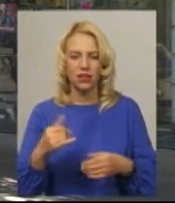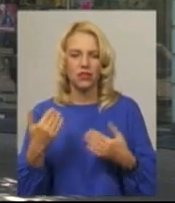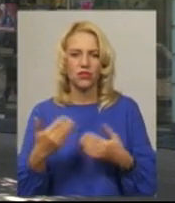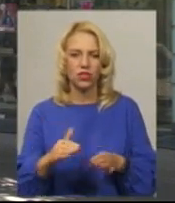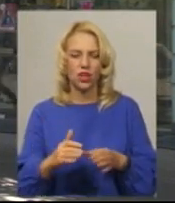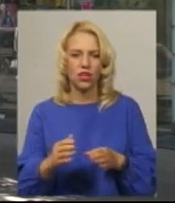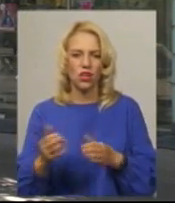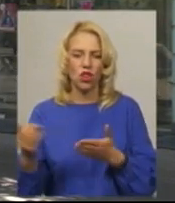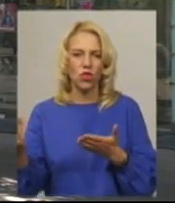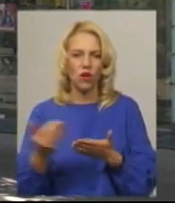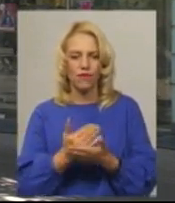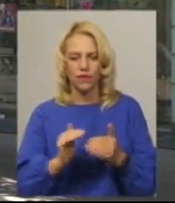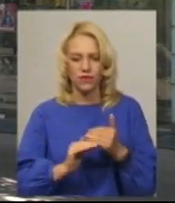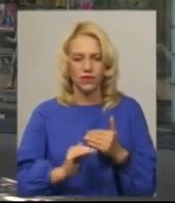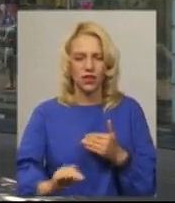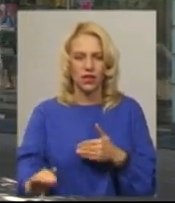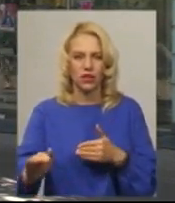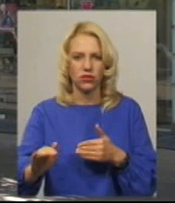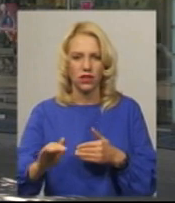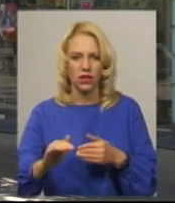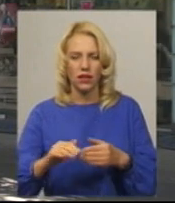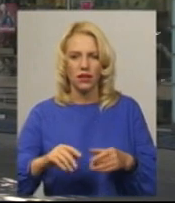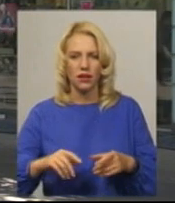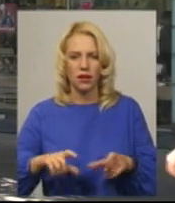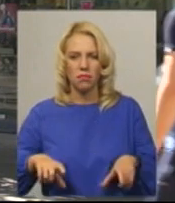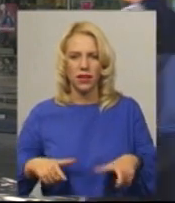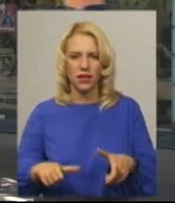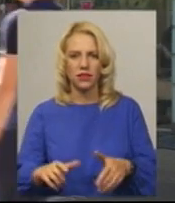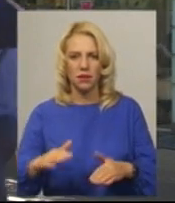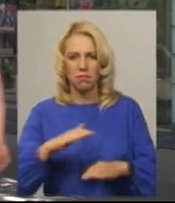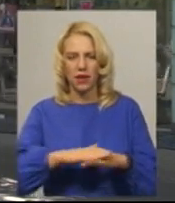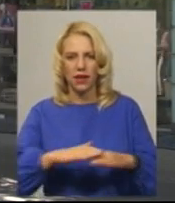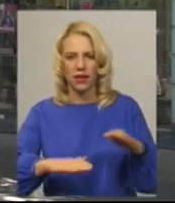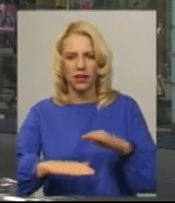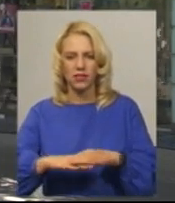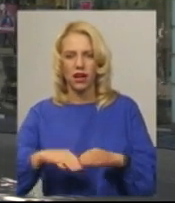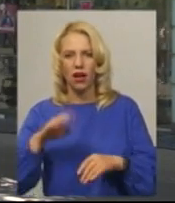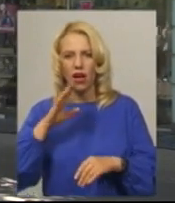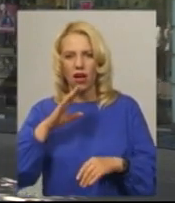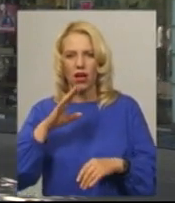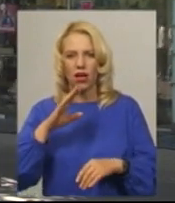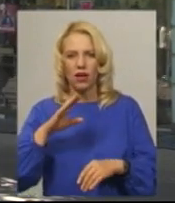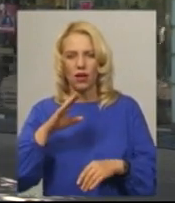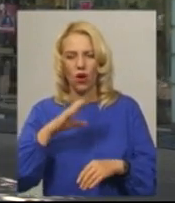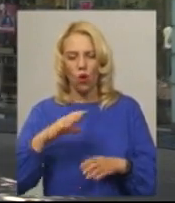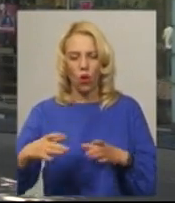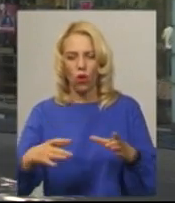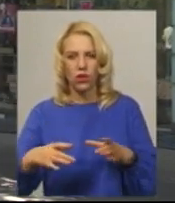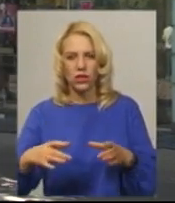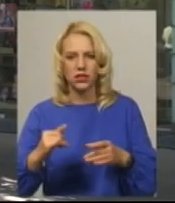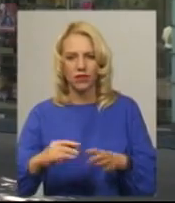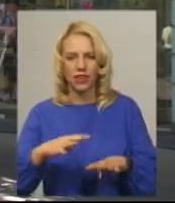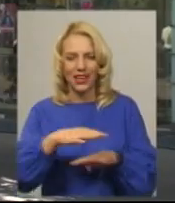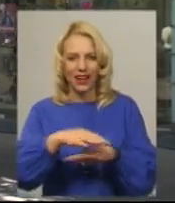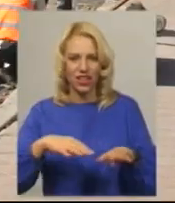виставлення нових плит перекриття колодязів і встановлення, відповідно, решіток